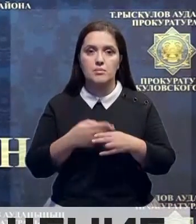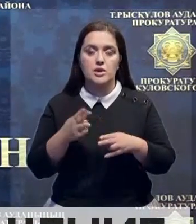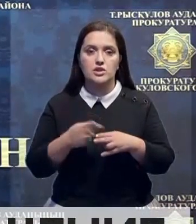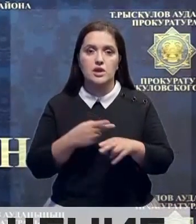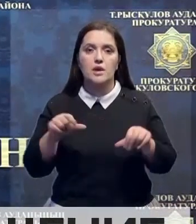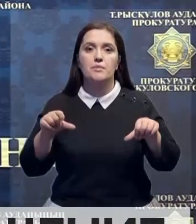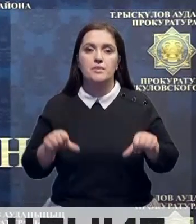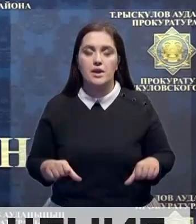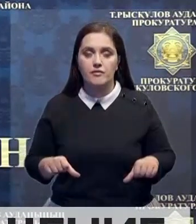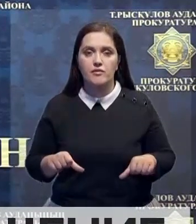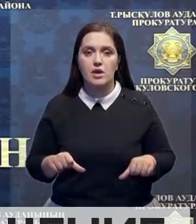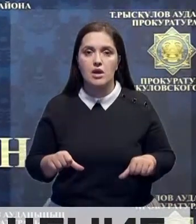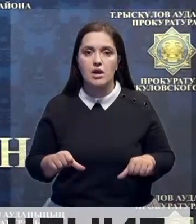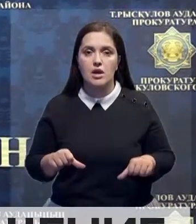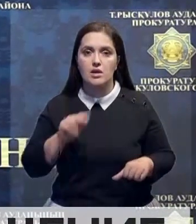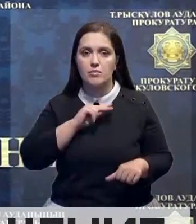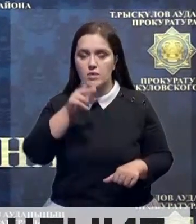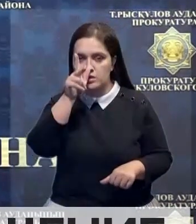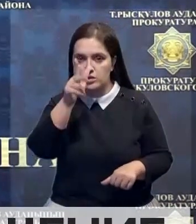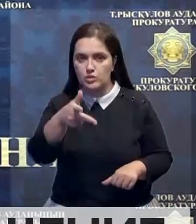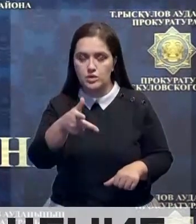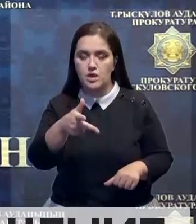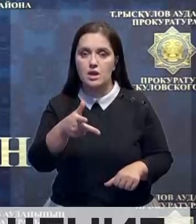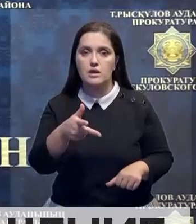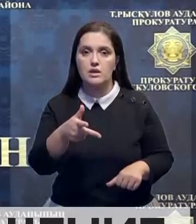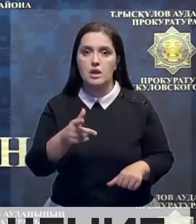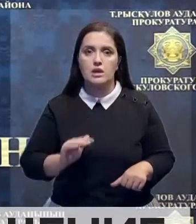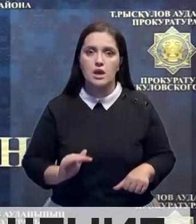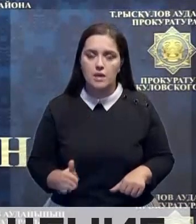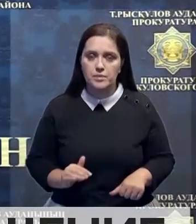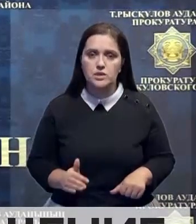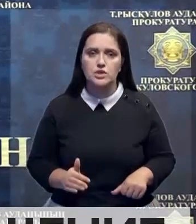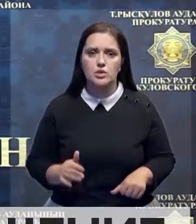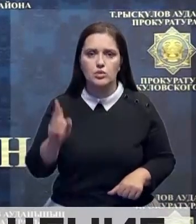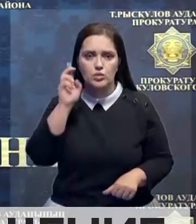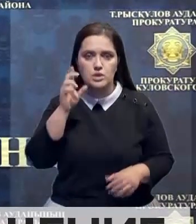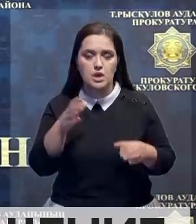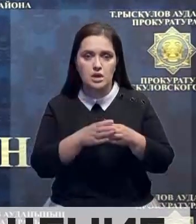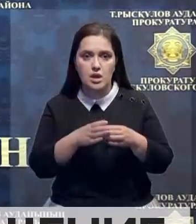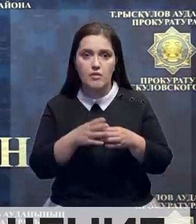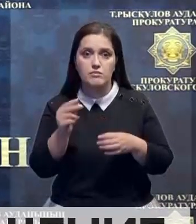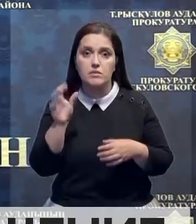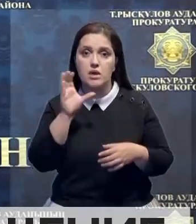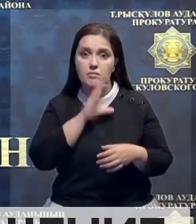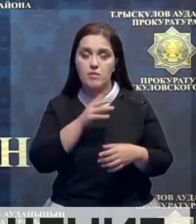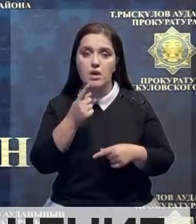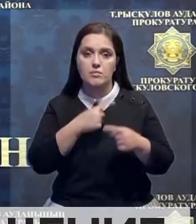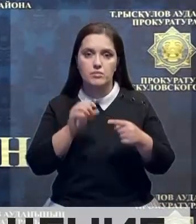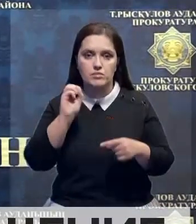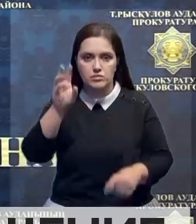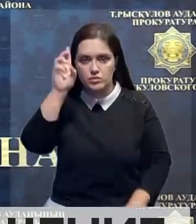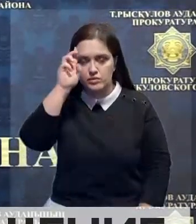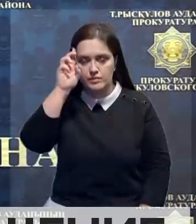занимать материально ответственные должности сроком на три года. В коммерческих и иных организациях все украденные средства возвращены